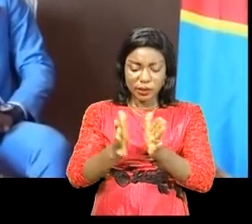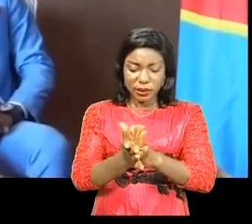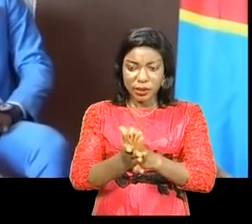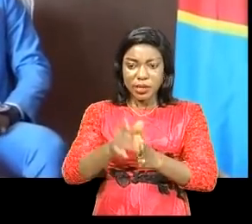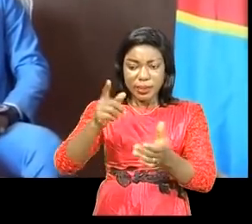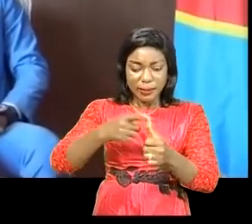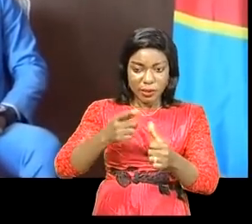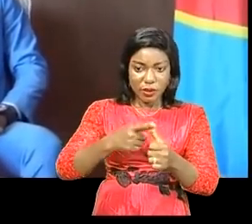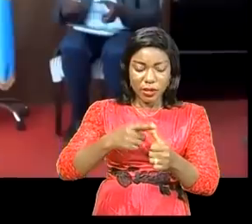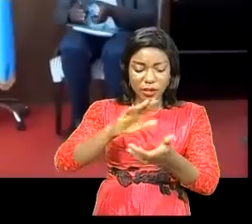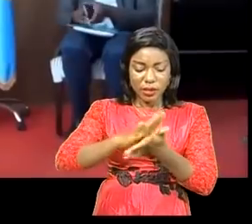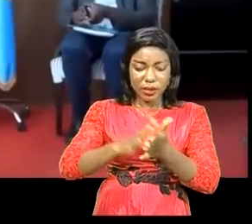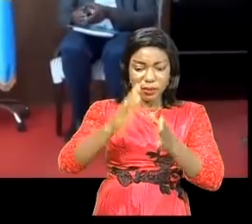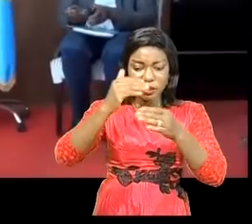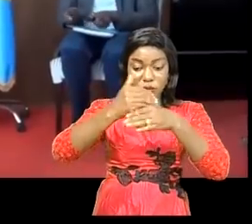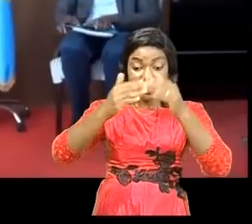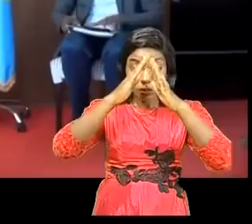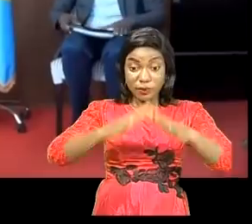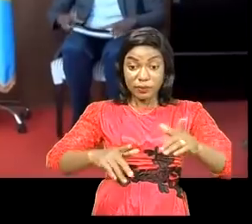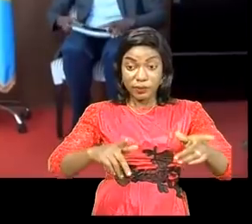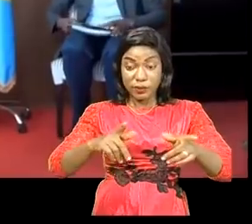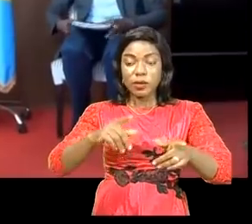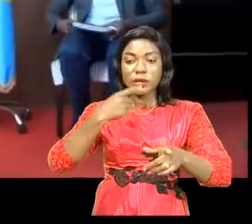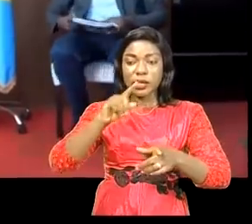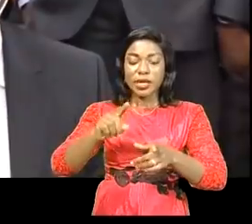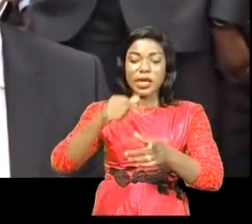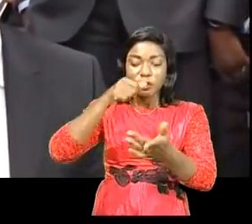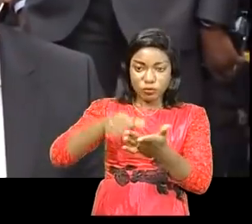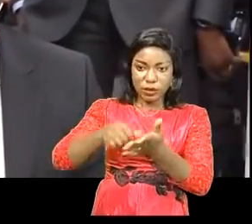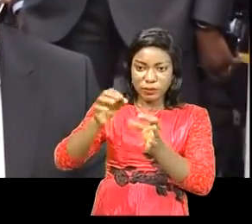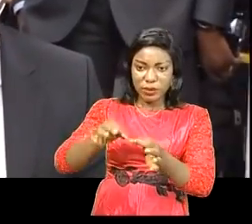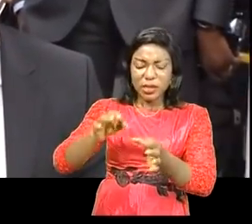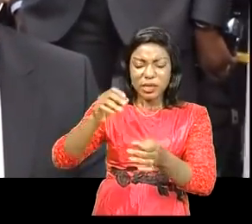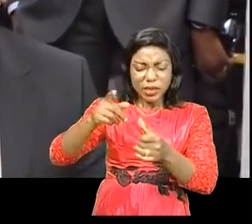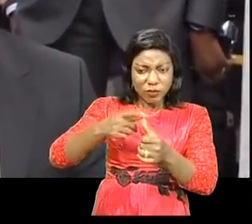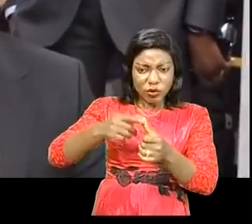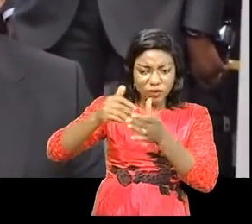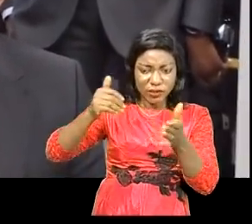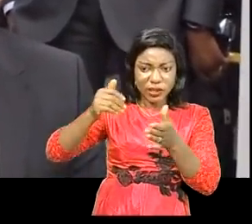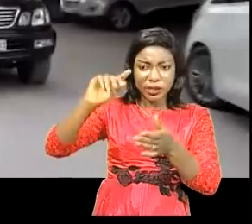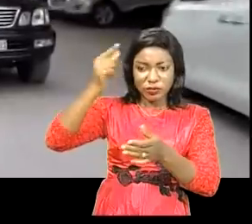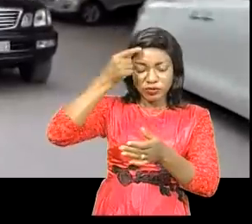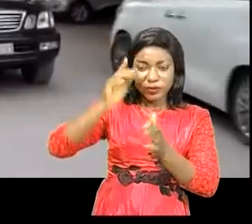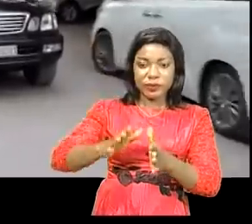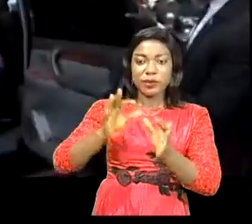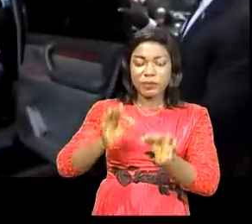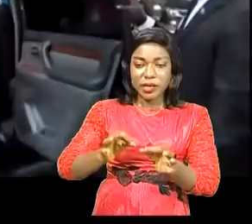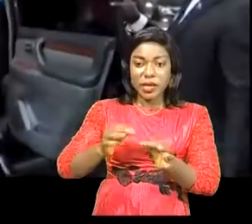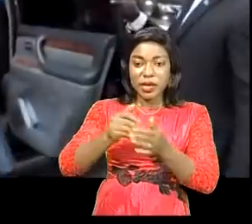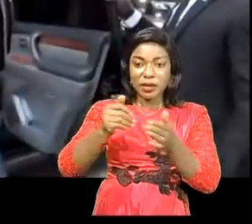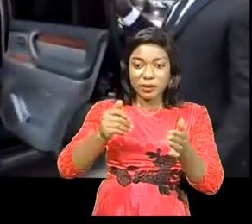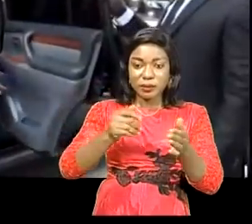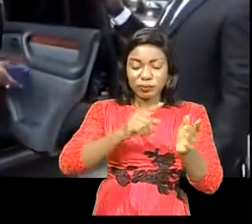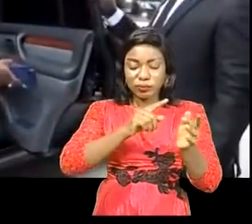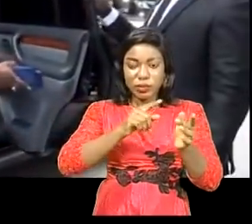douanes et accises. C'est fort de cette préoccupation du parlement provincial que le gouverneur, Jacques Yaboula Katoé, a dépêché son ministre provincial des